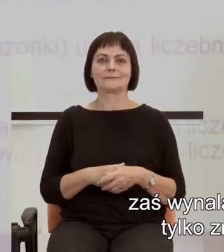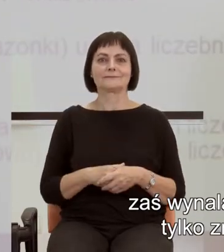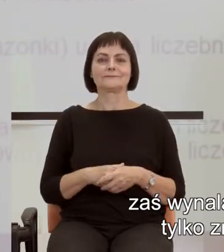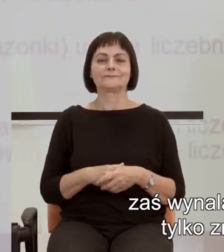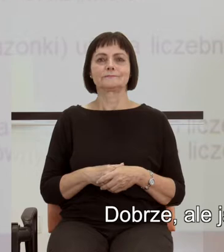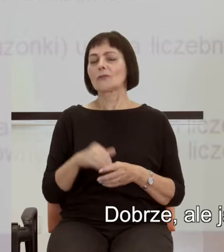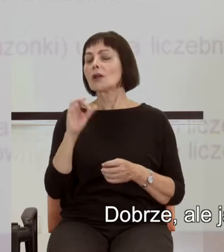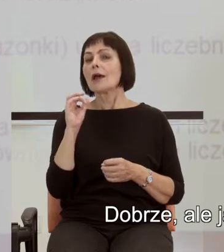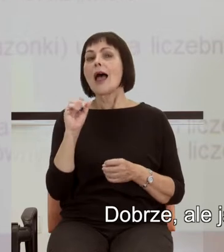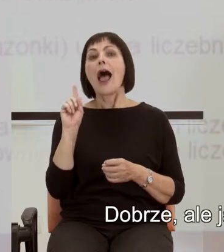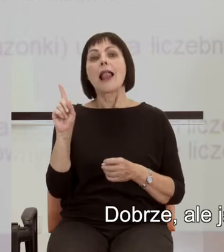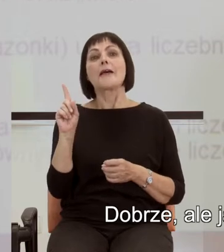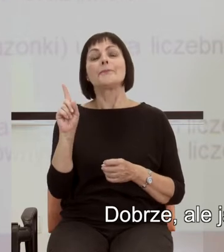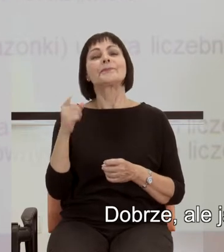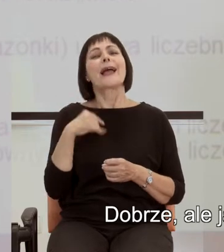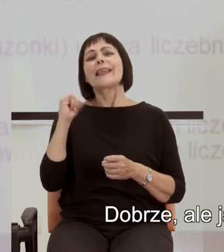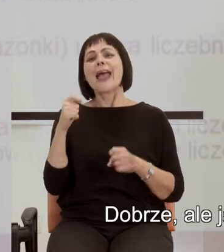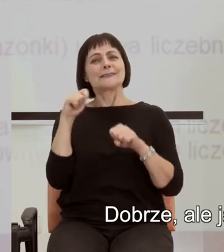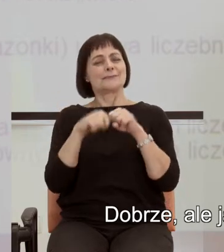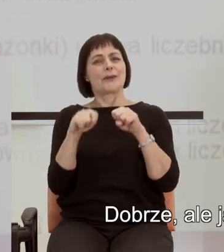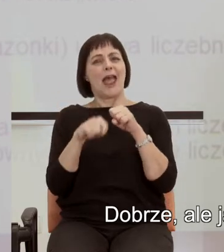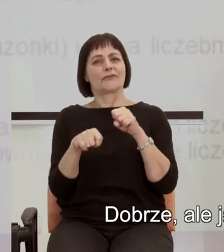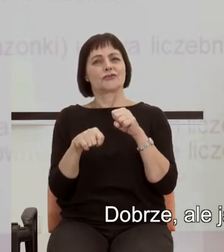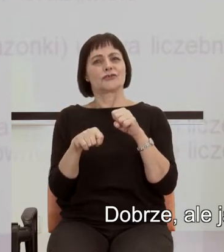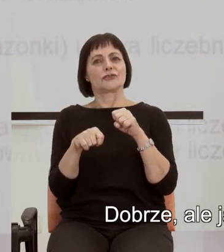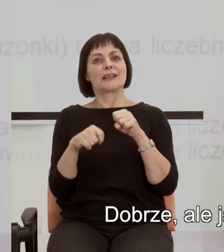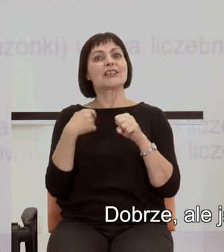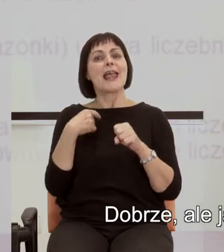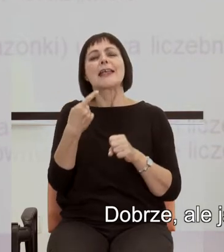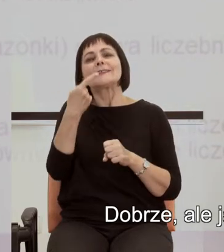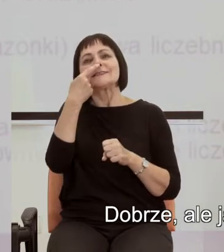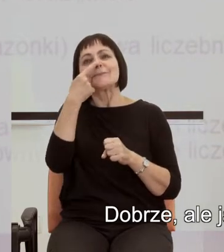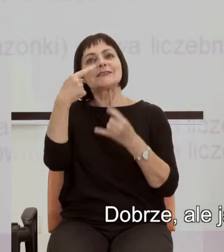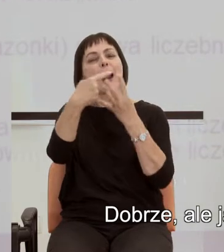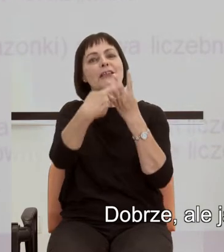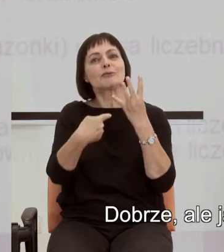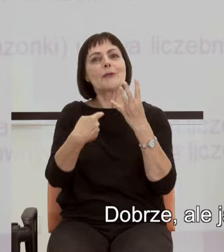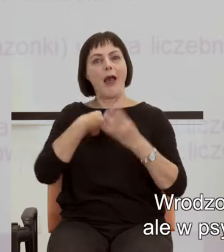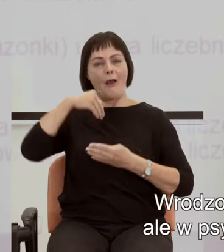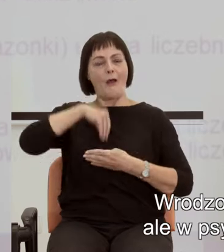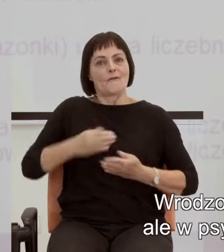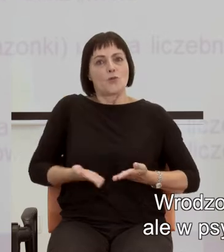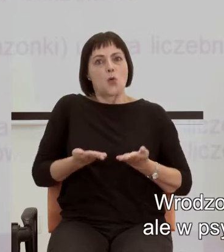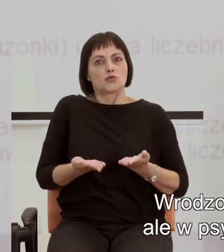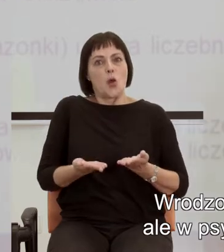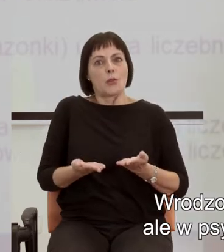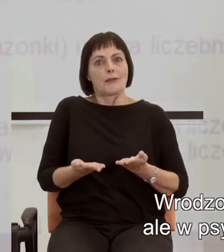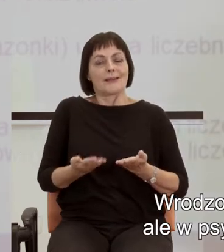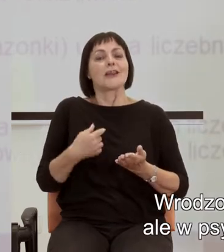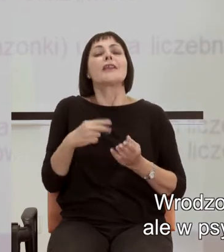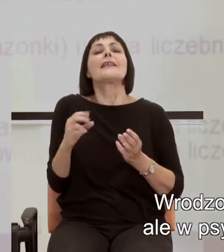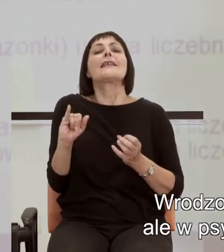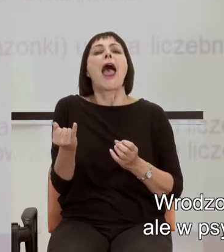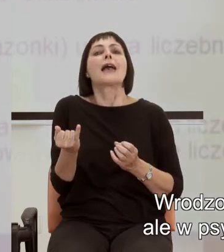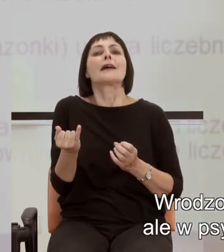No dobrze, ale jak sprawdzić, czy zmysł liczby jest wrodzony? Wrodzoność to jest